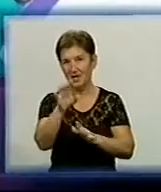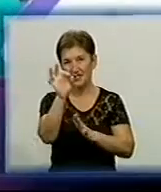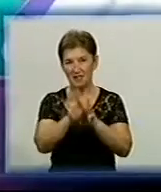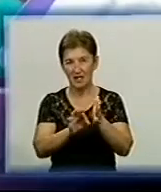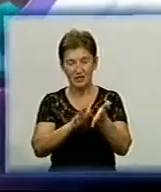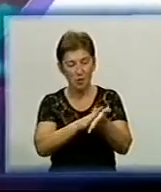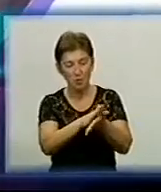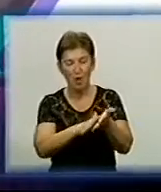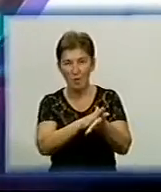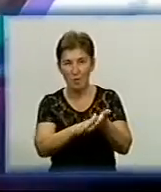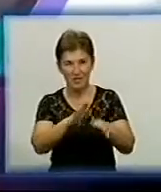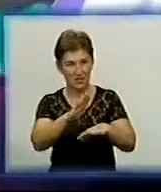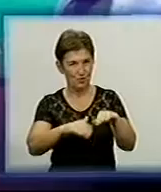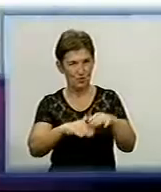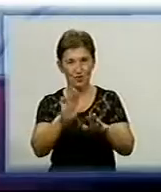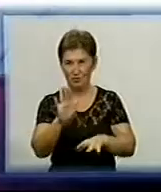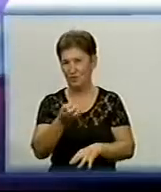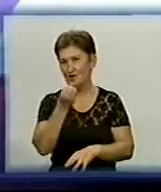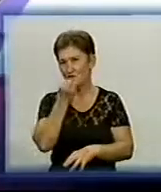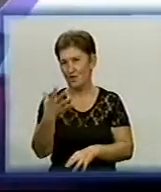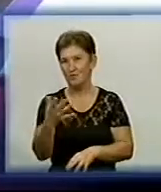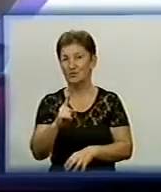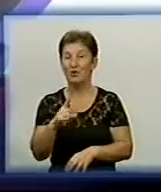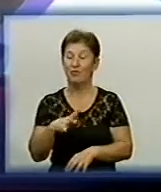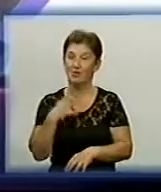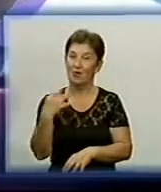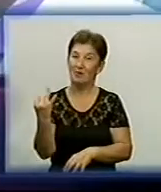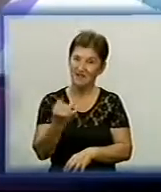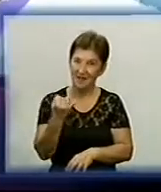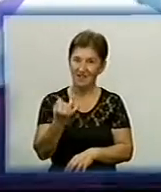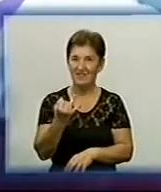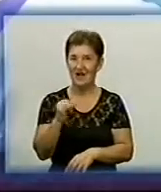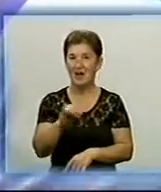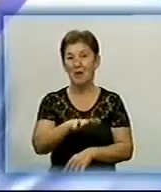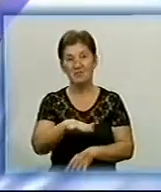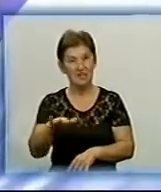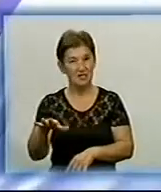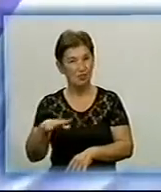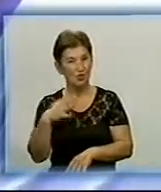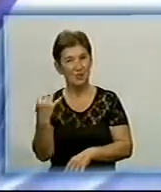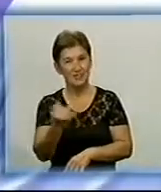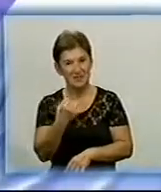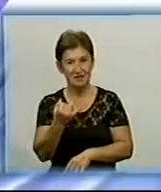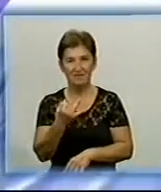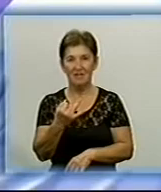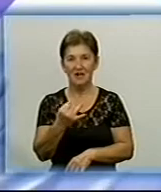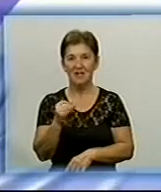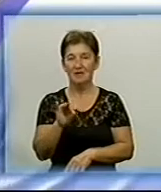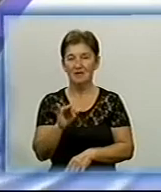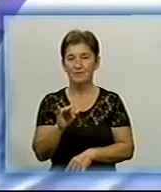ручки, вони помиють з милом і все буде добре Щоб була цікава і писанка, щоб можна було і дітям було цікаво, і